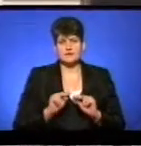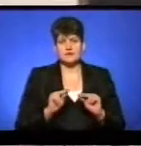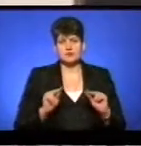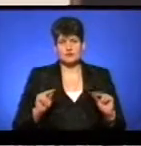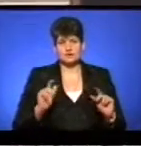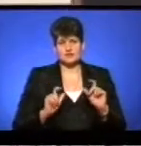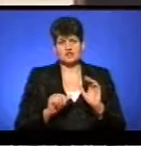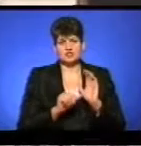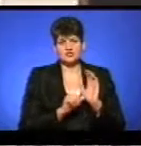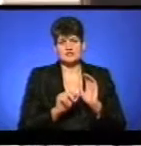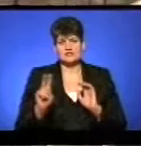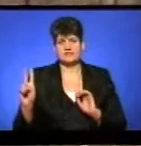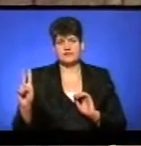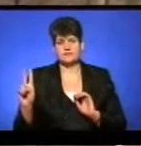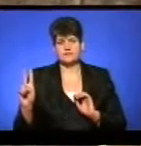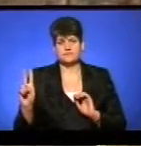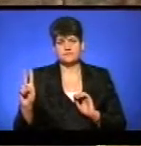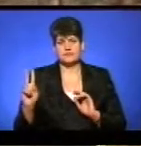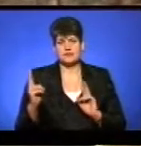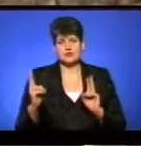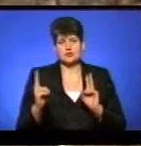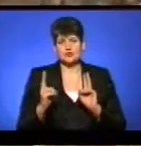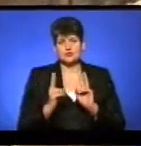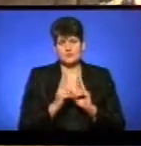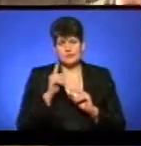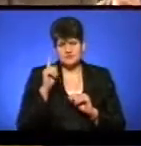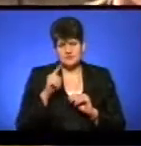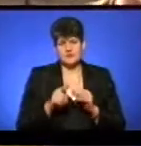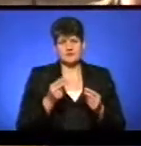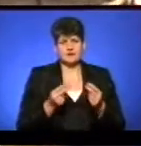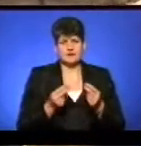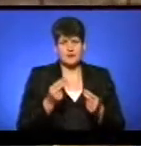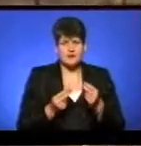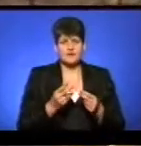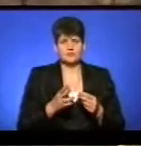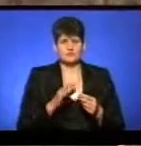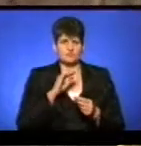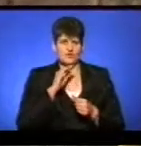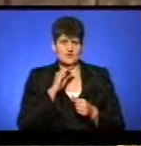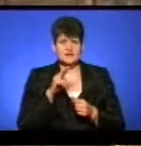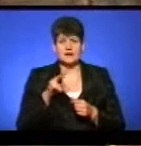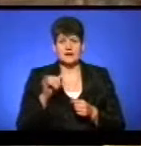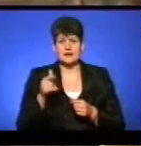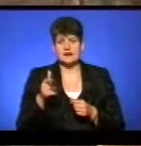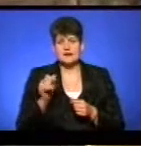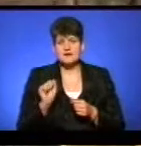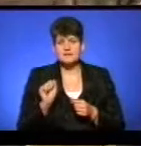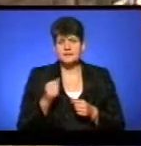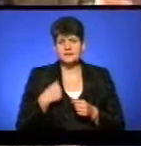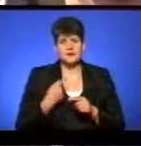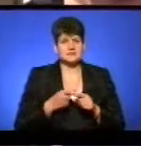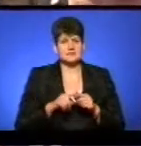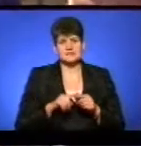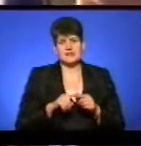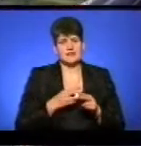6-2. Суперників, можна сказати, всіх знаємо. Грають деякі гравці в професійній лізі, але нам це не